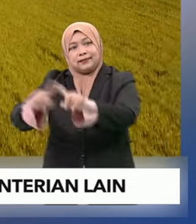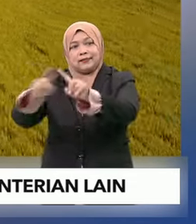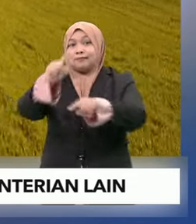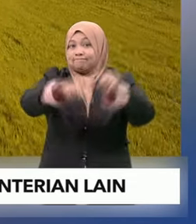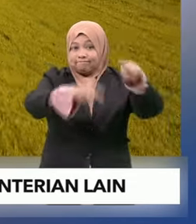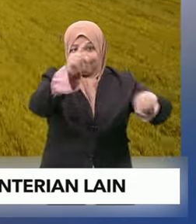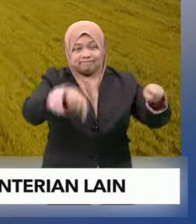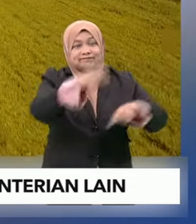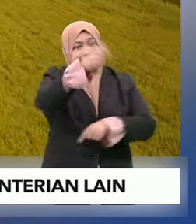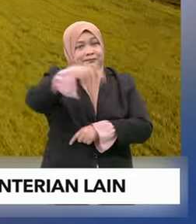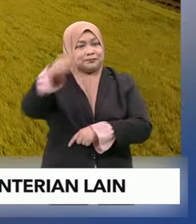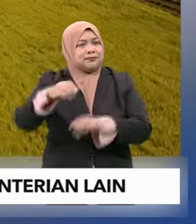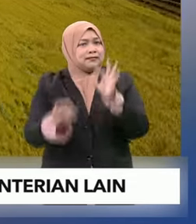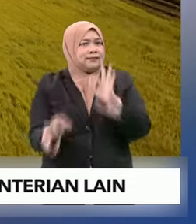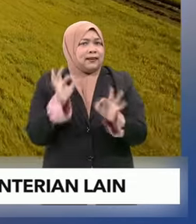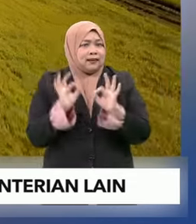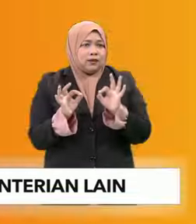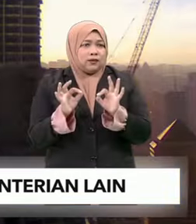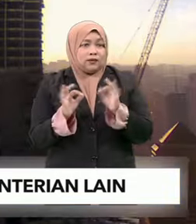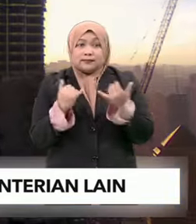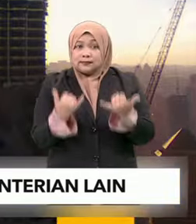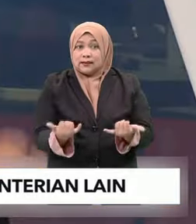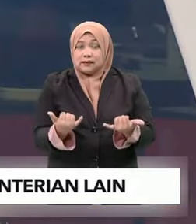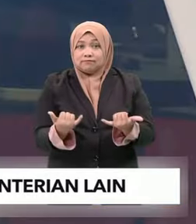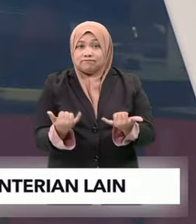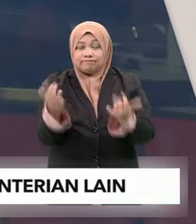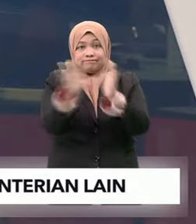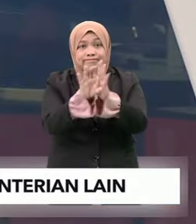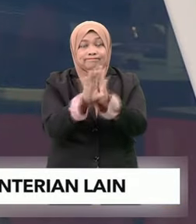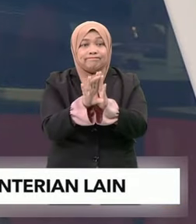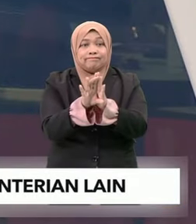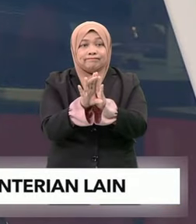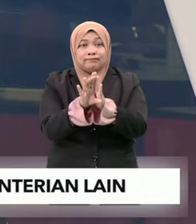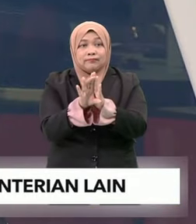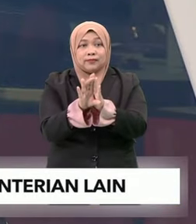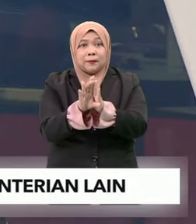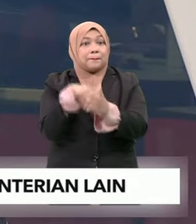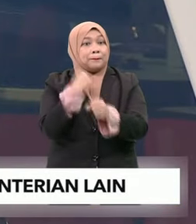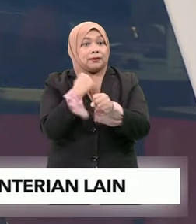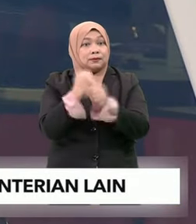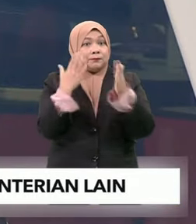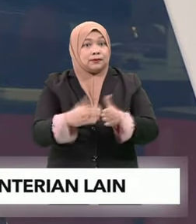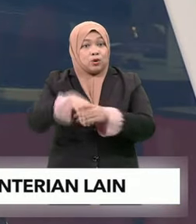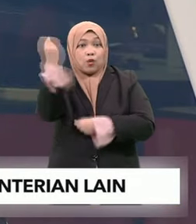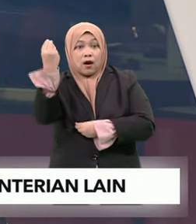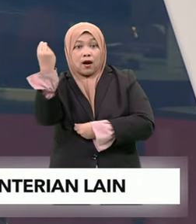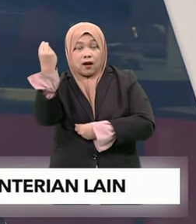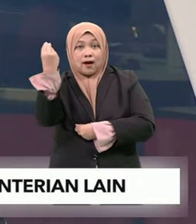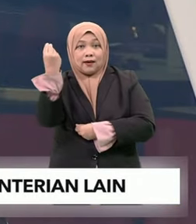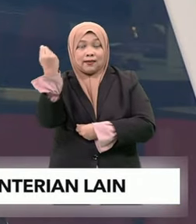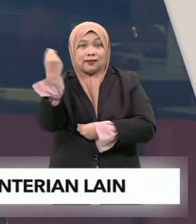kategori kalau sekarang ini misalnya pekerja-pekerja asing yang ada di Malaysia,